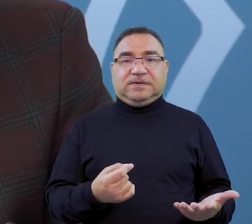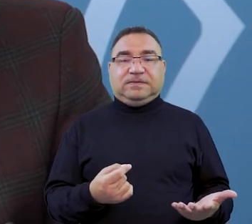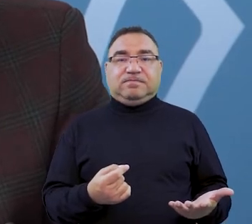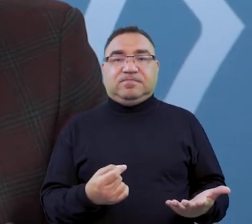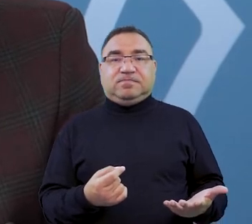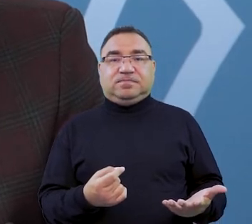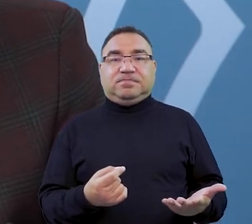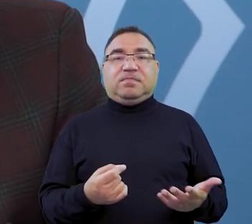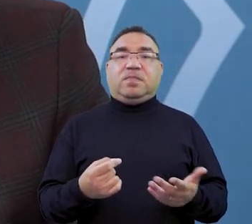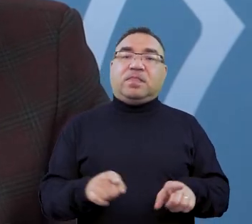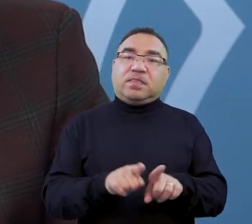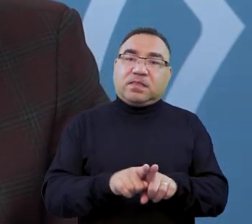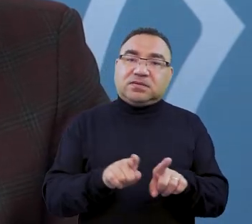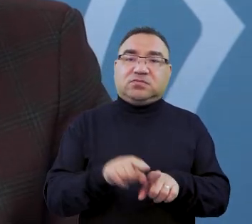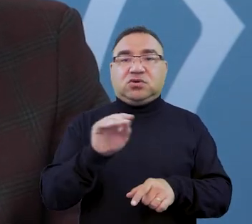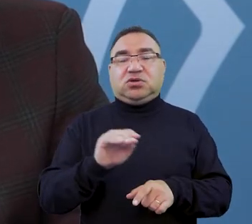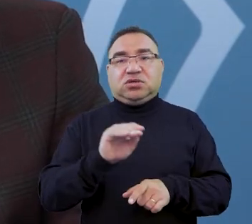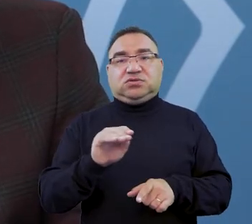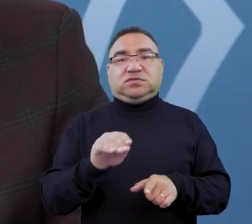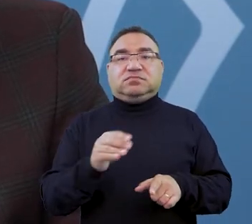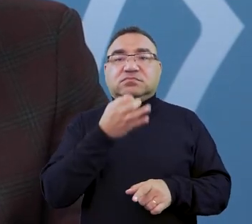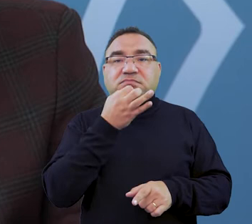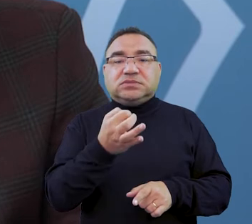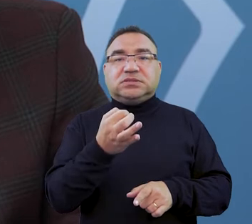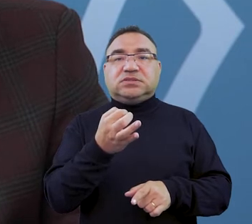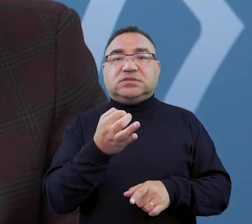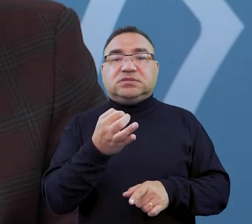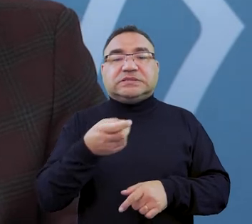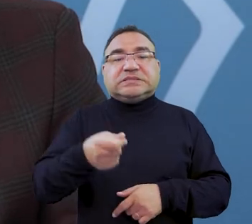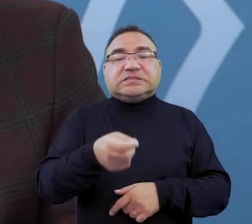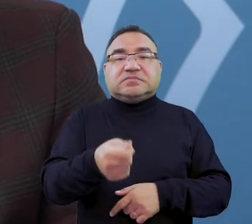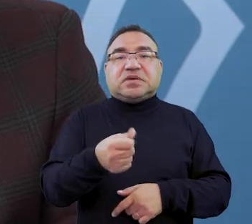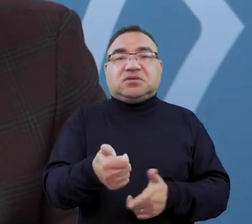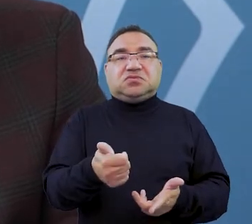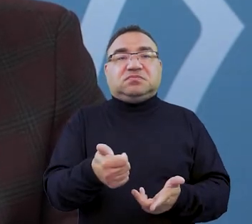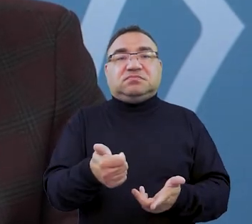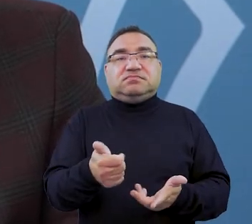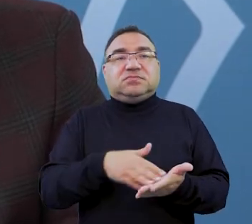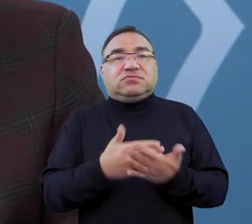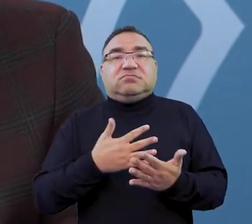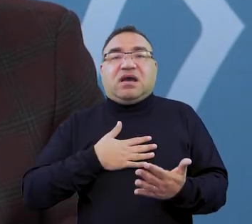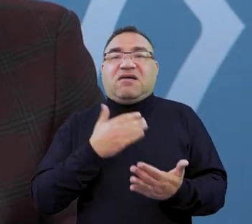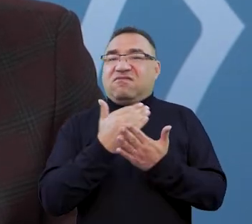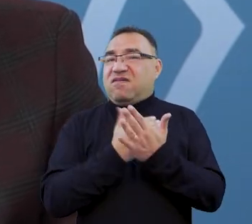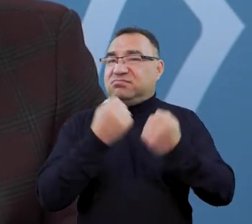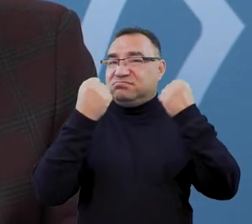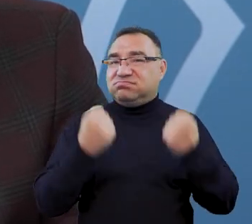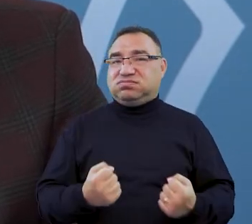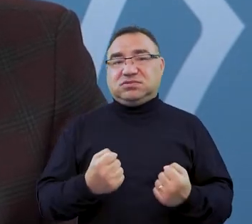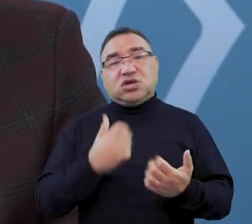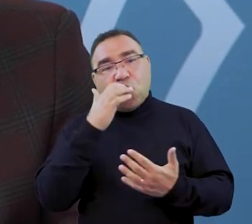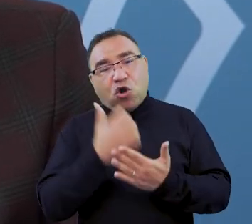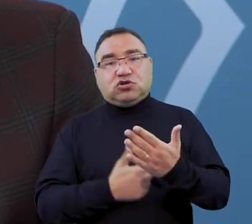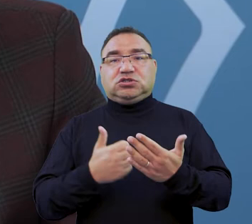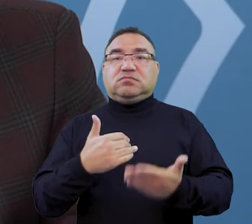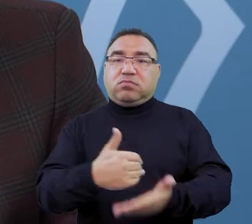rozmawiać, ale idąc dalej do tego, w tym samym pytaniu, przepisy dotyczące stypendium nie pozwalają wszystkim osobom znajdującym się w trudnej sytuacji na skorzystanie